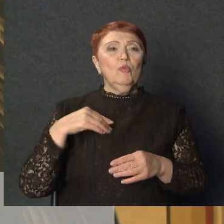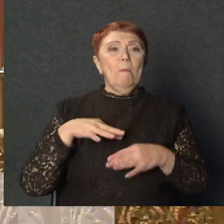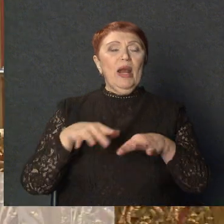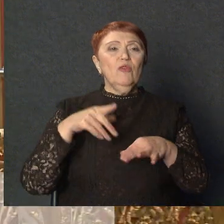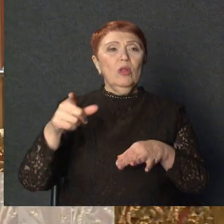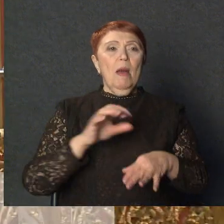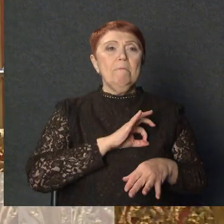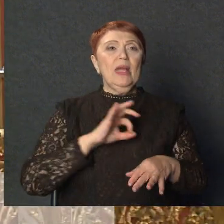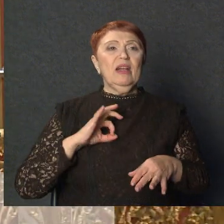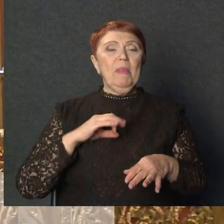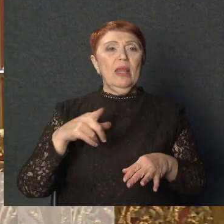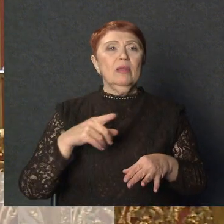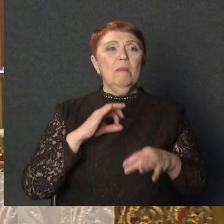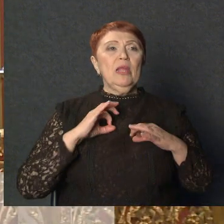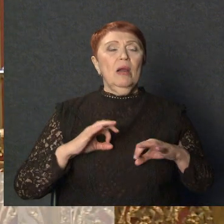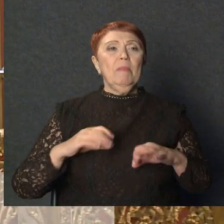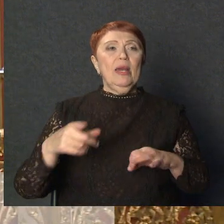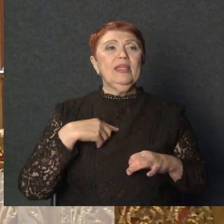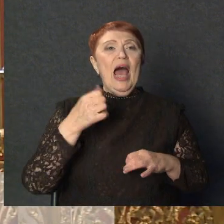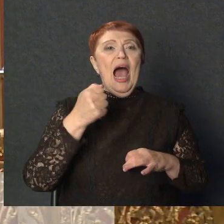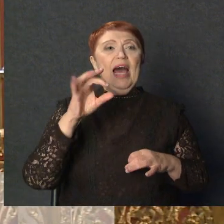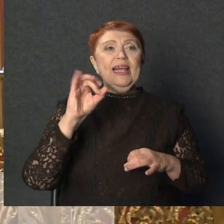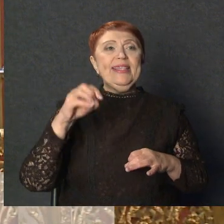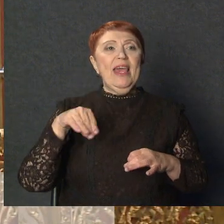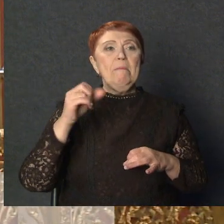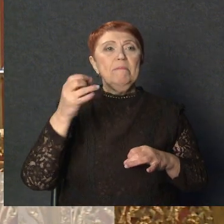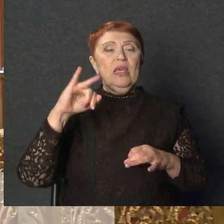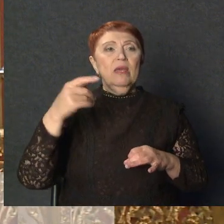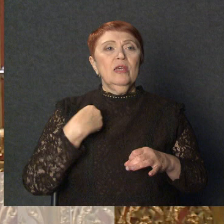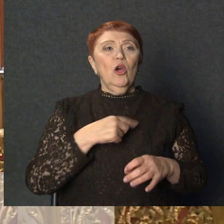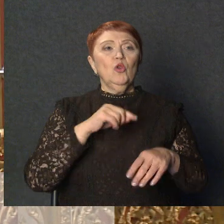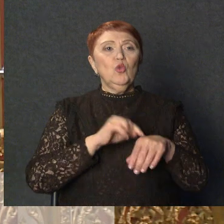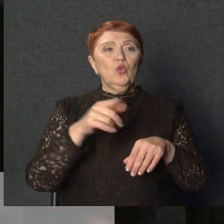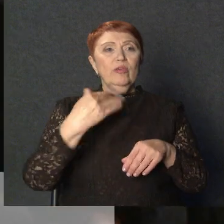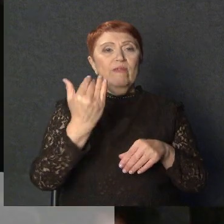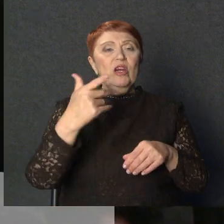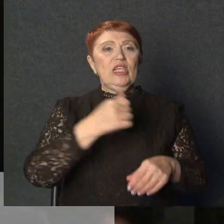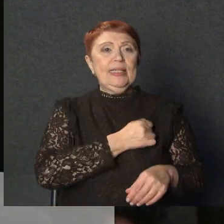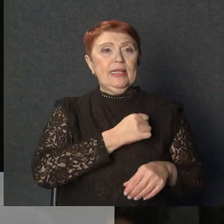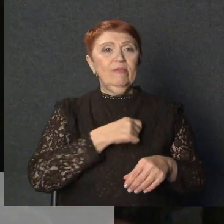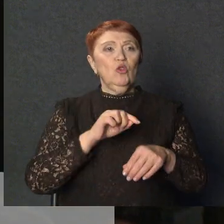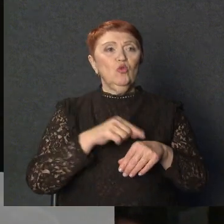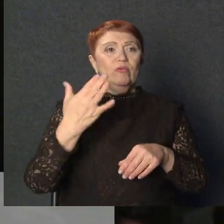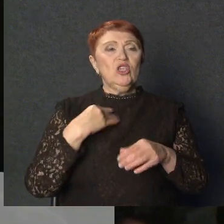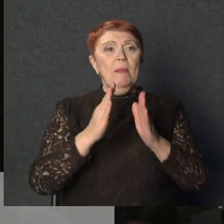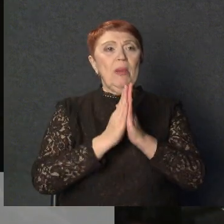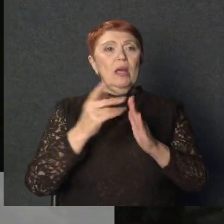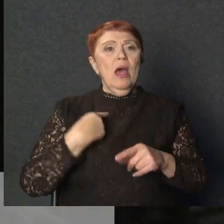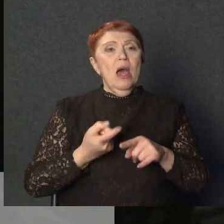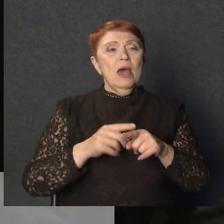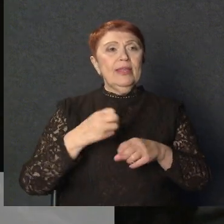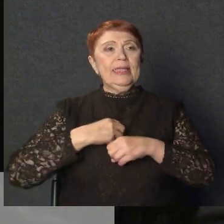Преамурский Артемий. Чувствую ваши сердца, я чувствую ваши молитвы. Это самый светлый праздник, наверное,